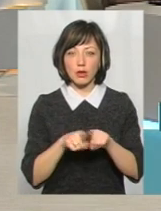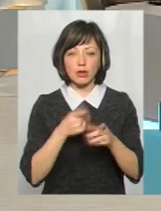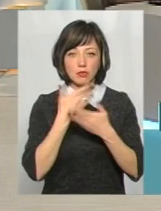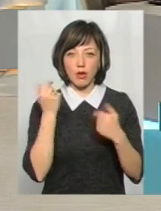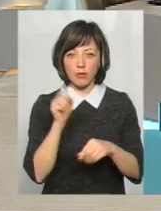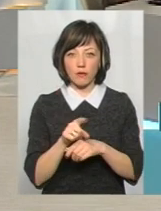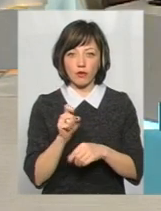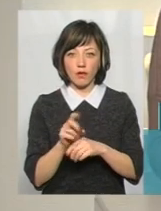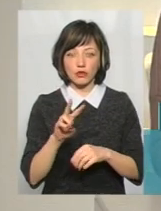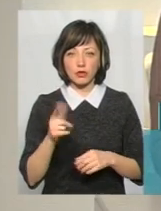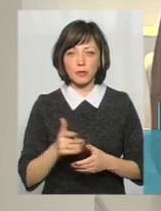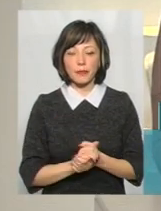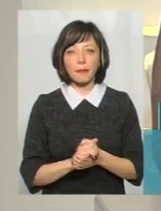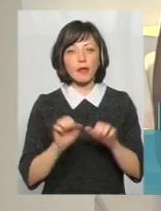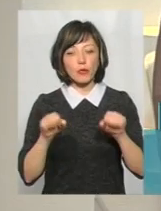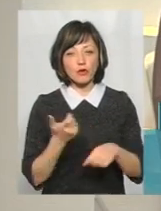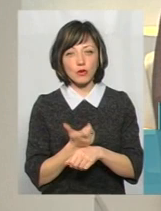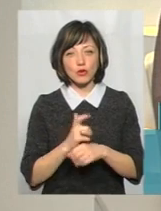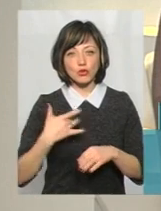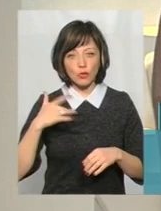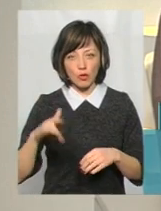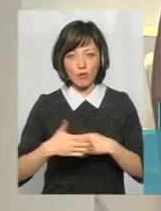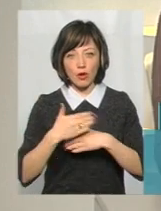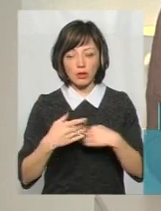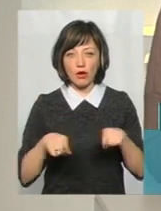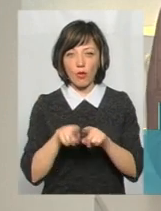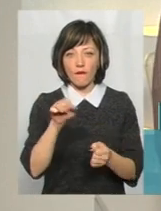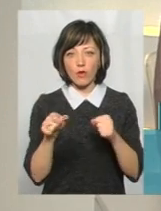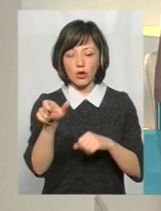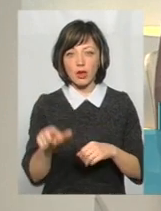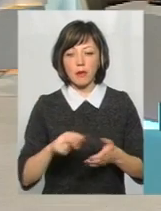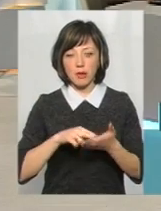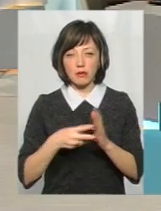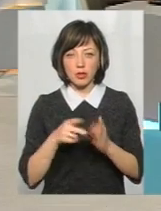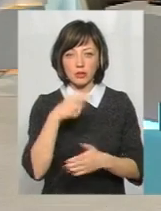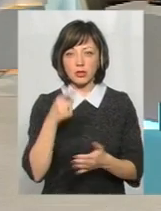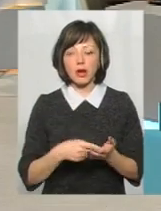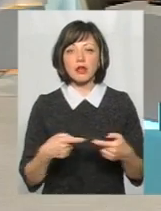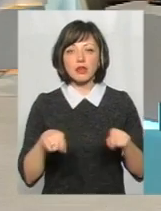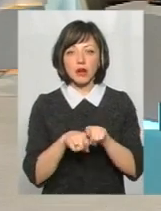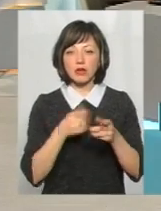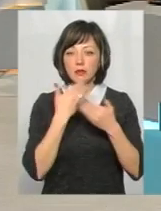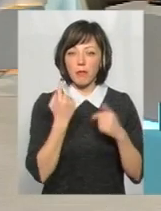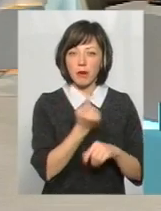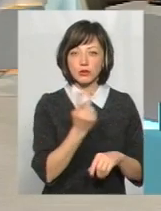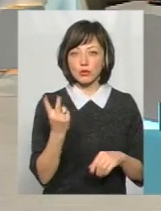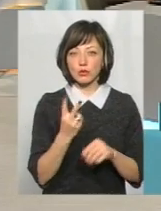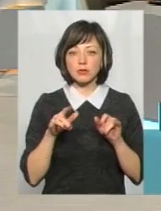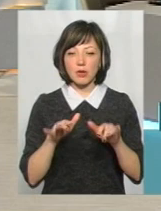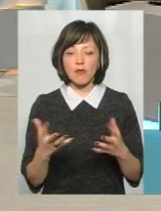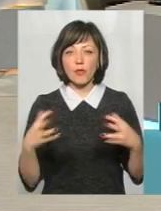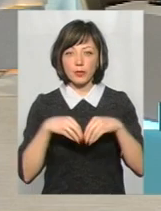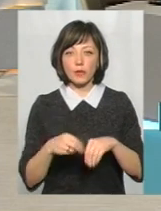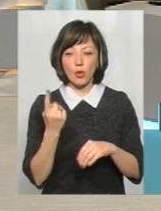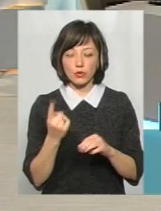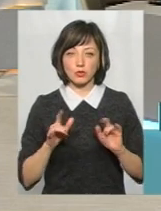повноважень. А можливо, якесь більш суворе покарання для такого водія передбачене? Також немає, тому що і перша, і друга справа, вони будуть об'єднані в